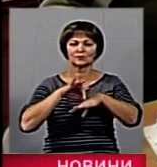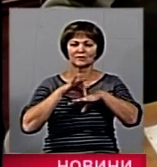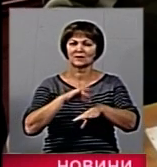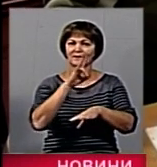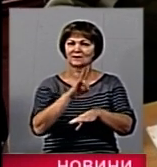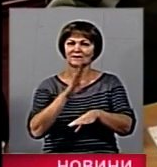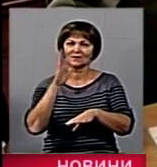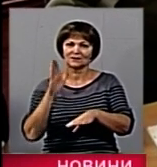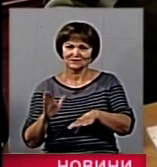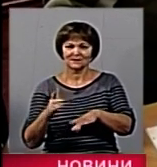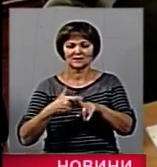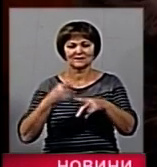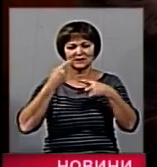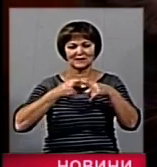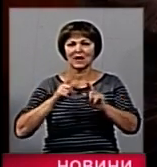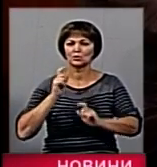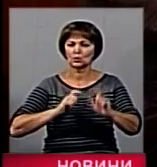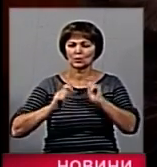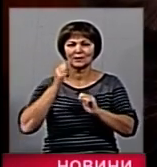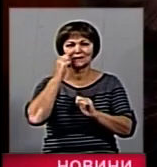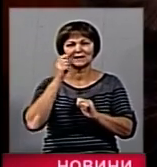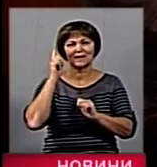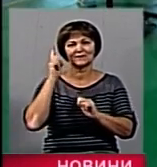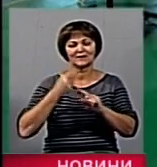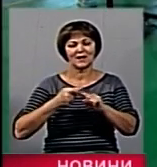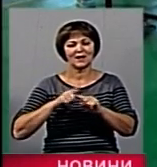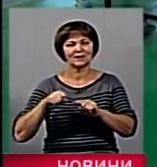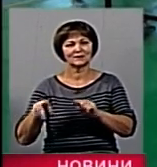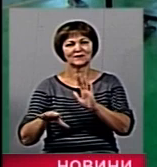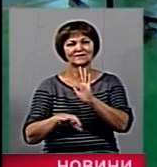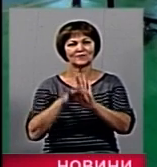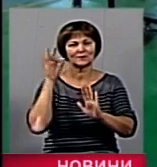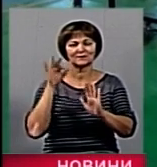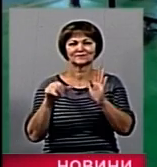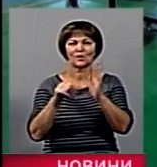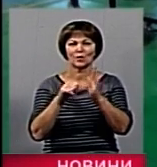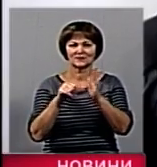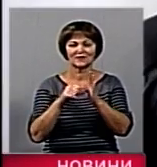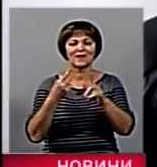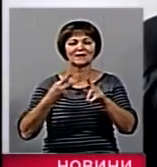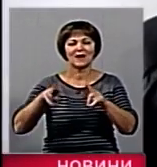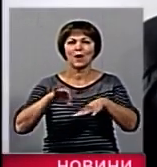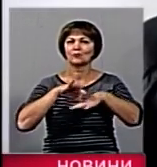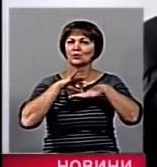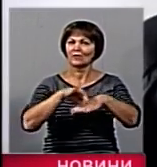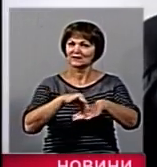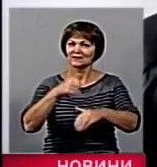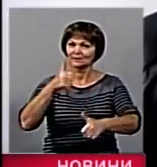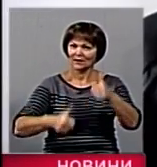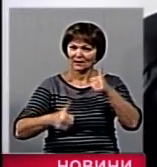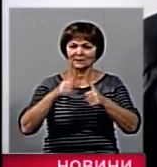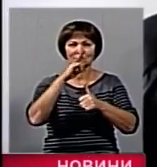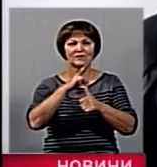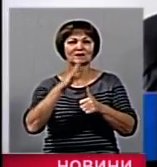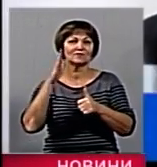економіко-гуманітарного технікуму. Древній зв'ягельний випадково був обраний для проведення змагань. Новоград-Волинський район